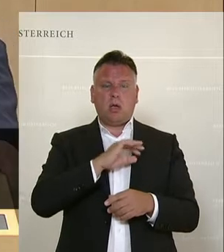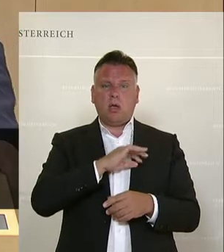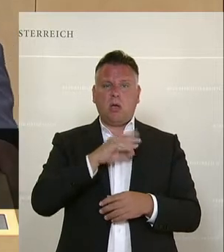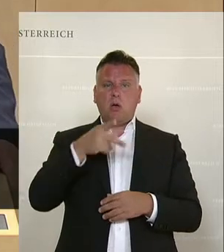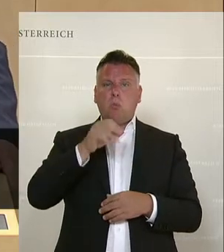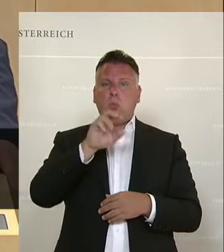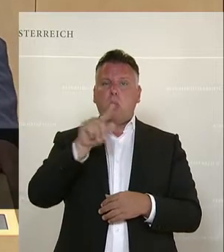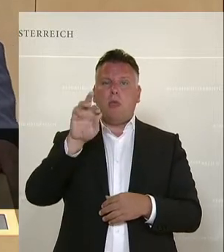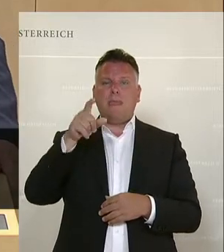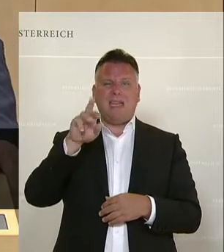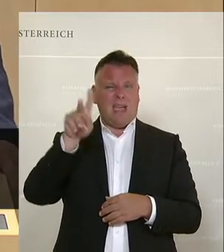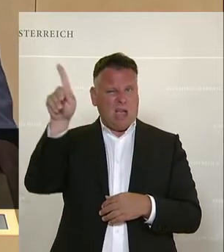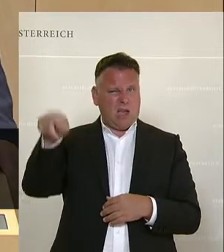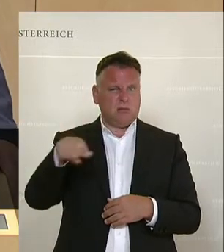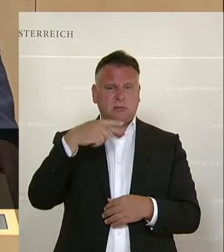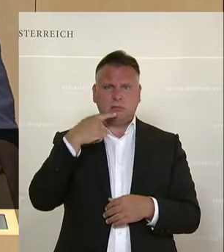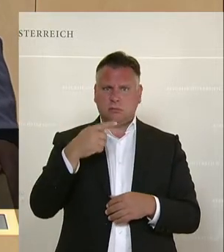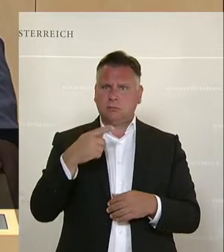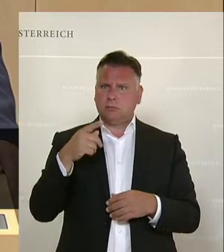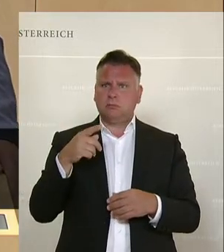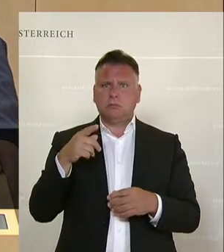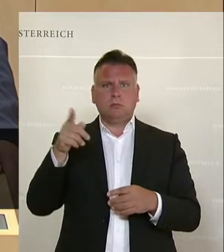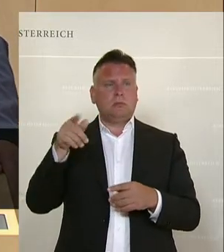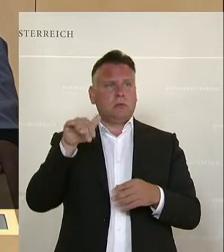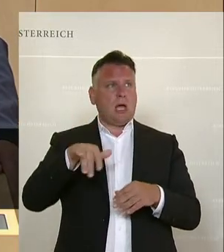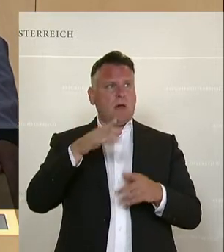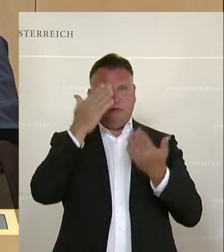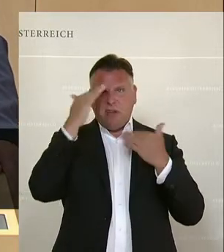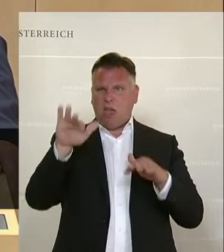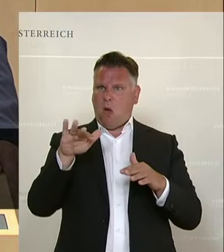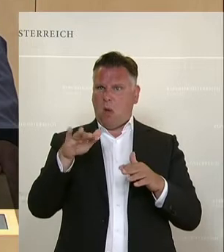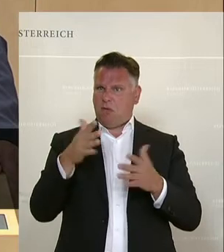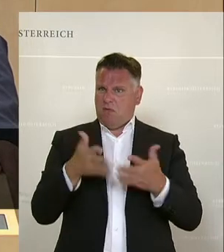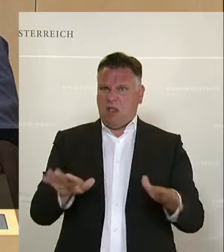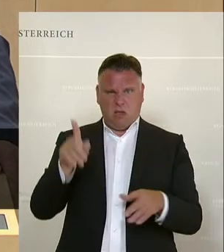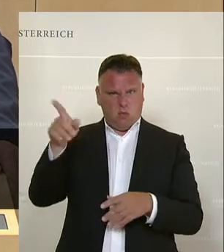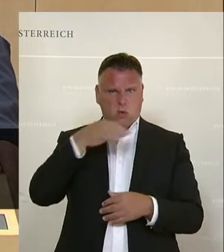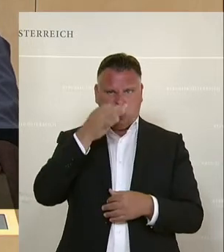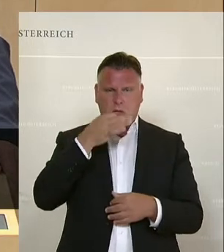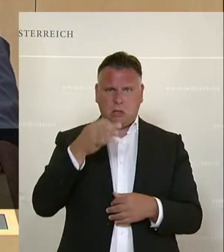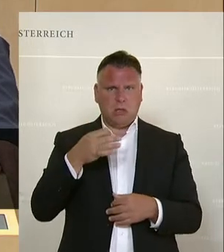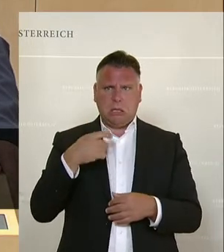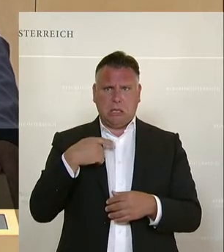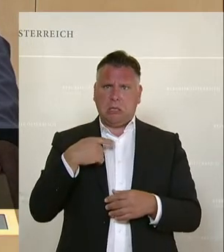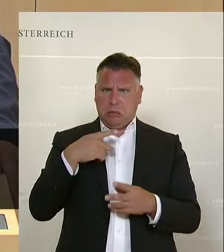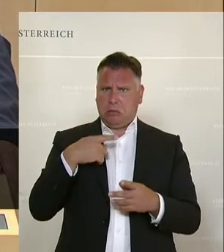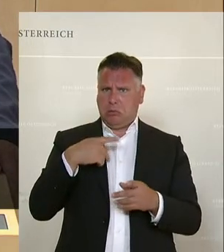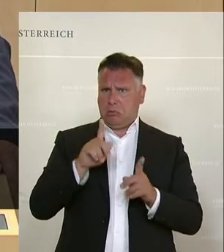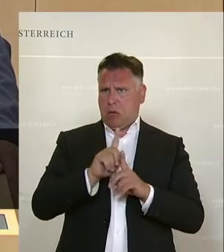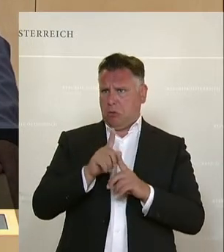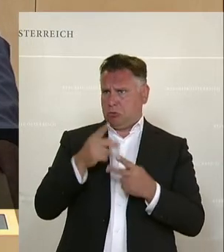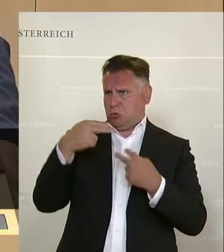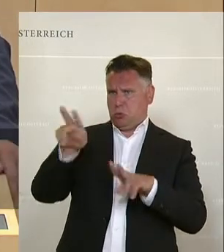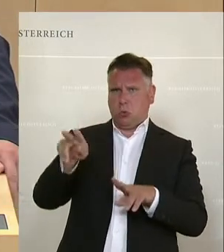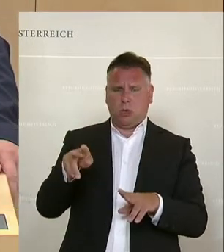gesagt oder uns gesagt, ihr läuft Gefahr, die Glaubwürdigkeit zu verlieren. Das gebe ich zurück, dieses Kompliment. Also die